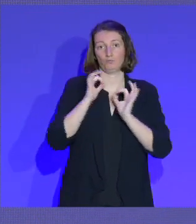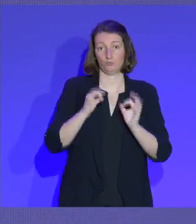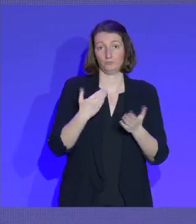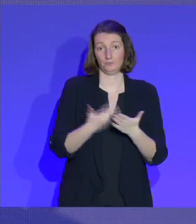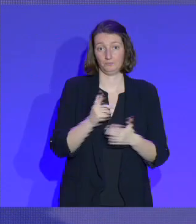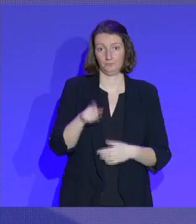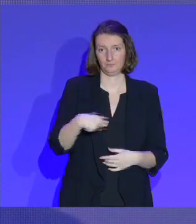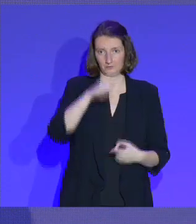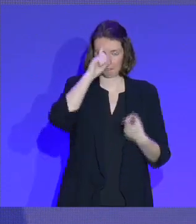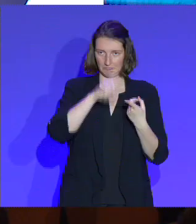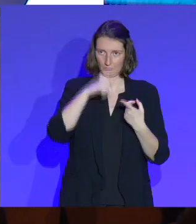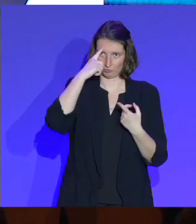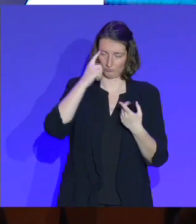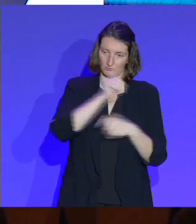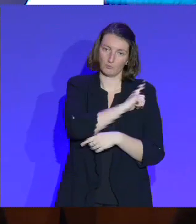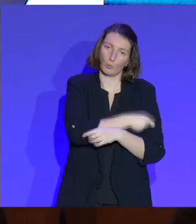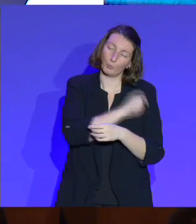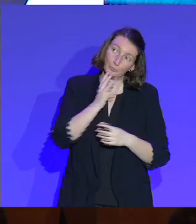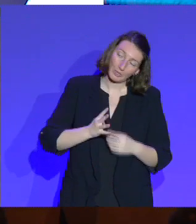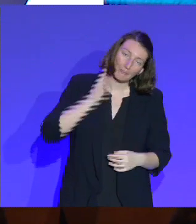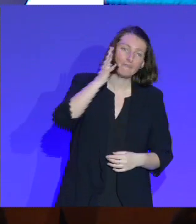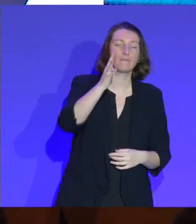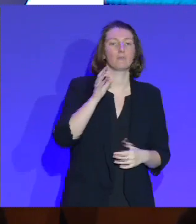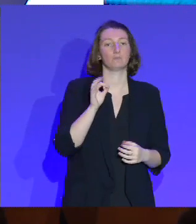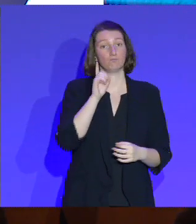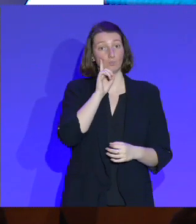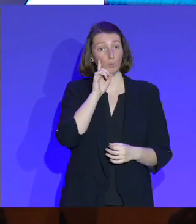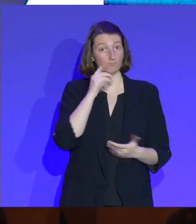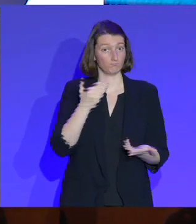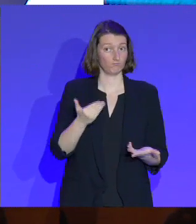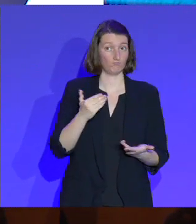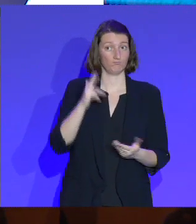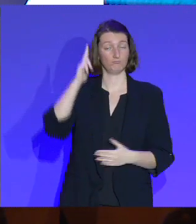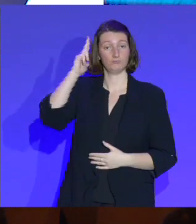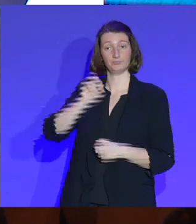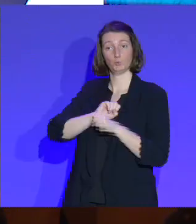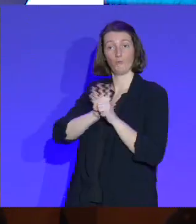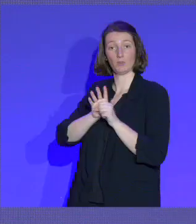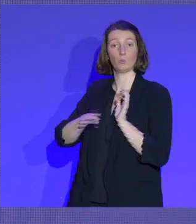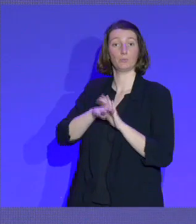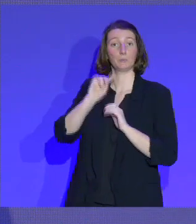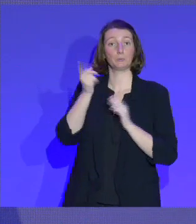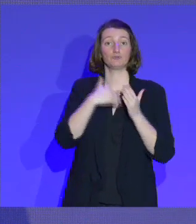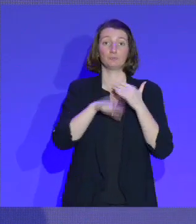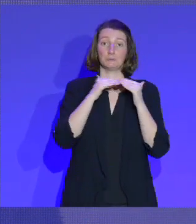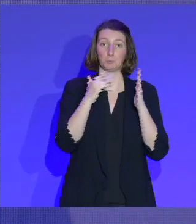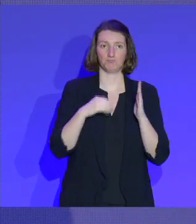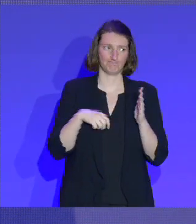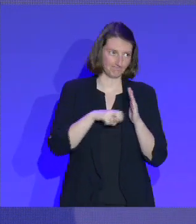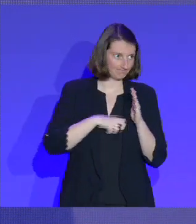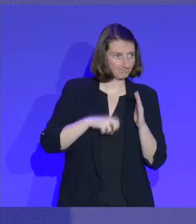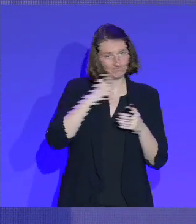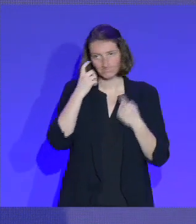le sport d'après. Puisque quand on a commencé cette pandémie, quand on était tous confinés, on s'est interrogés,